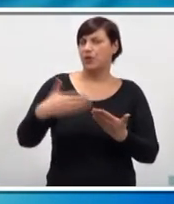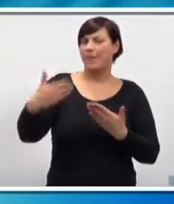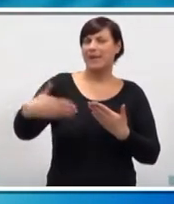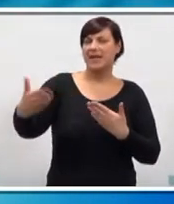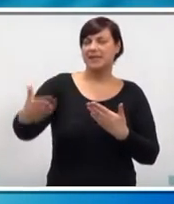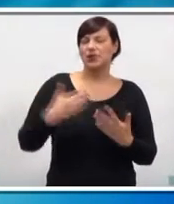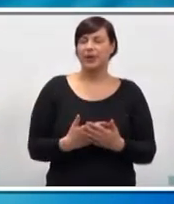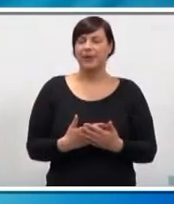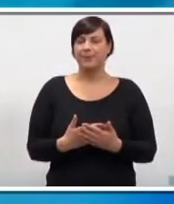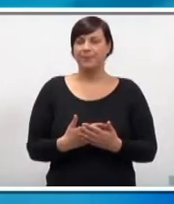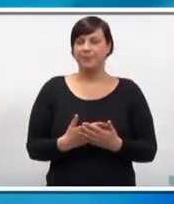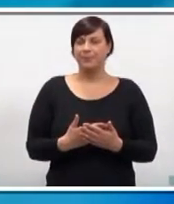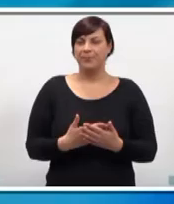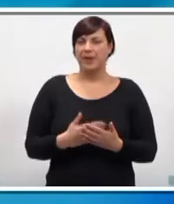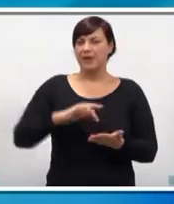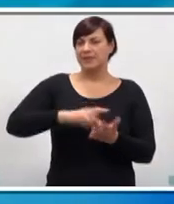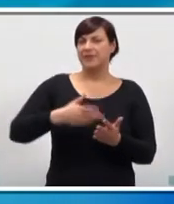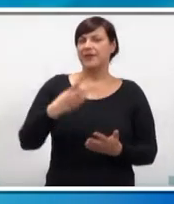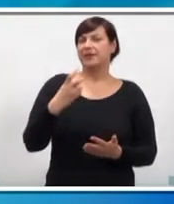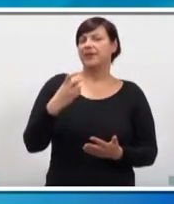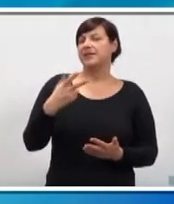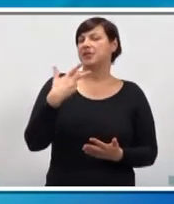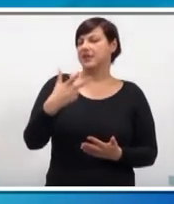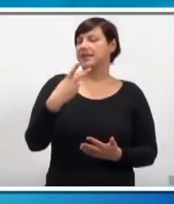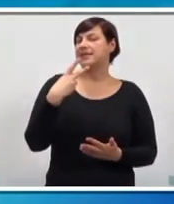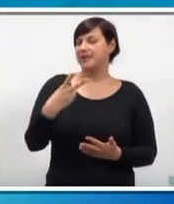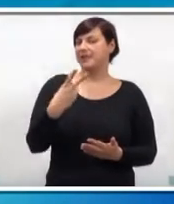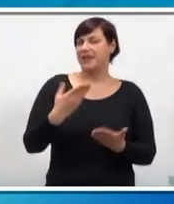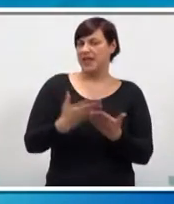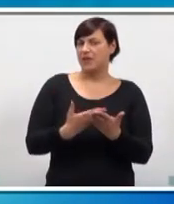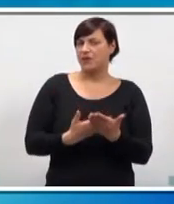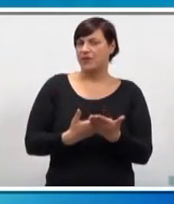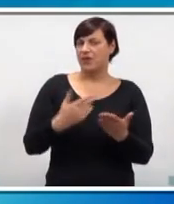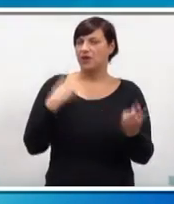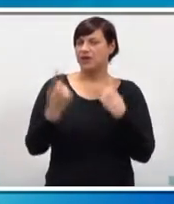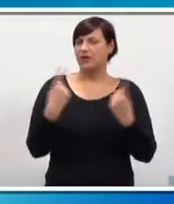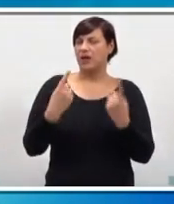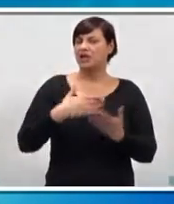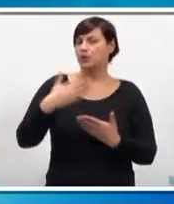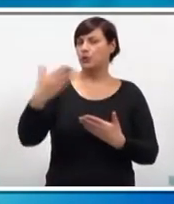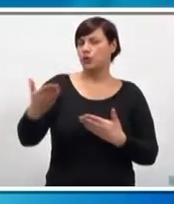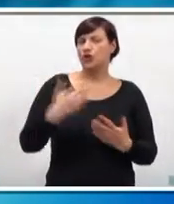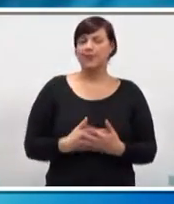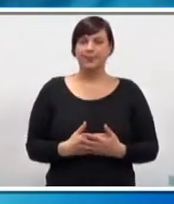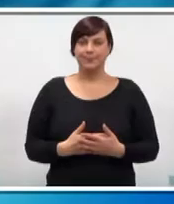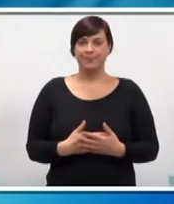predstoje, dakle od tih svih 232 dozvole koje će se događati u budućnosti.